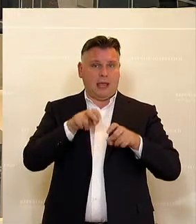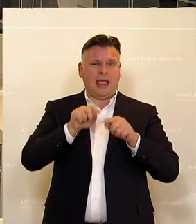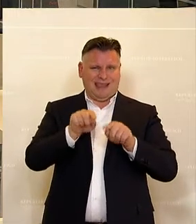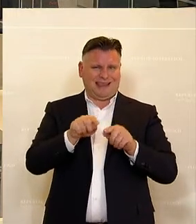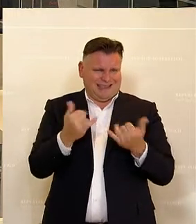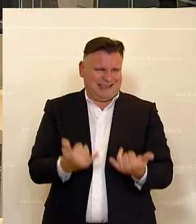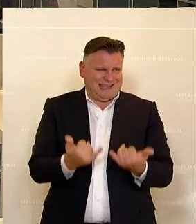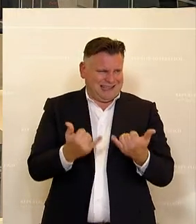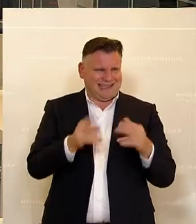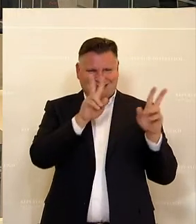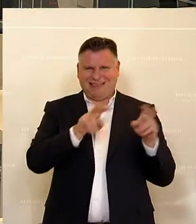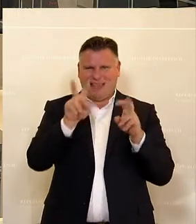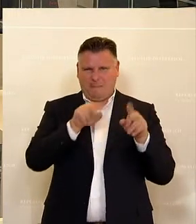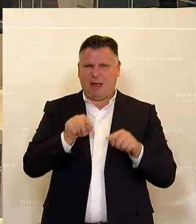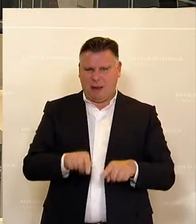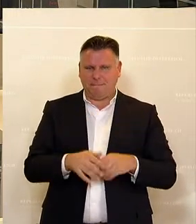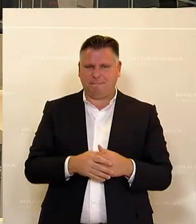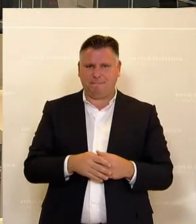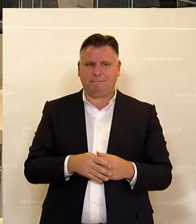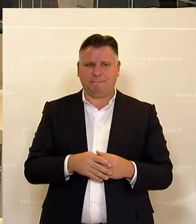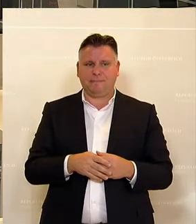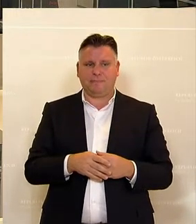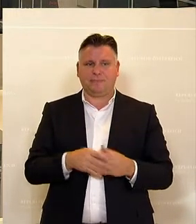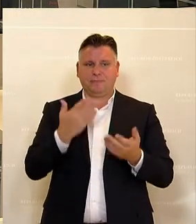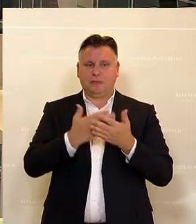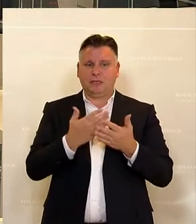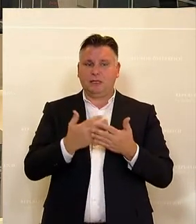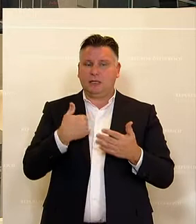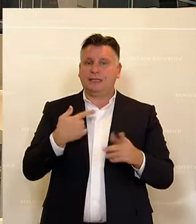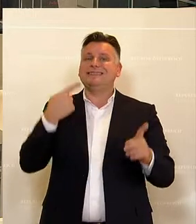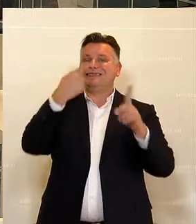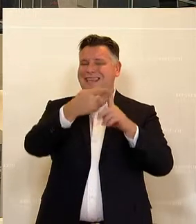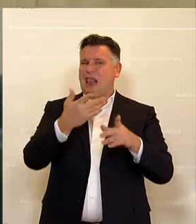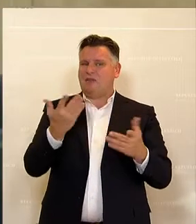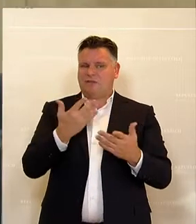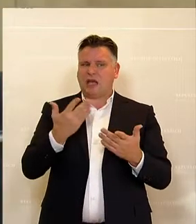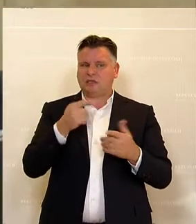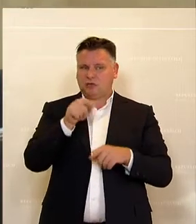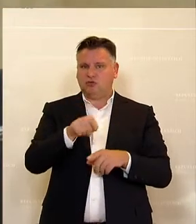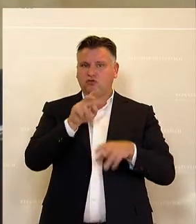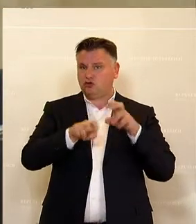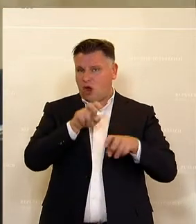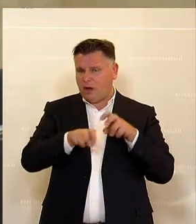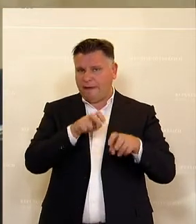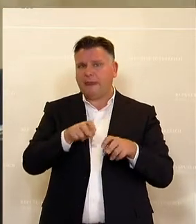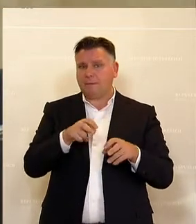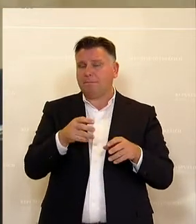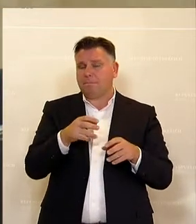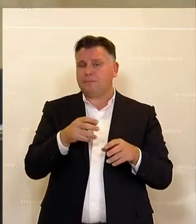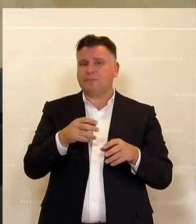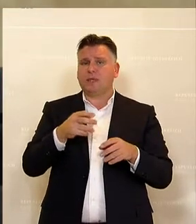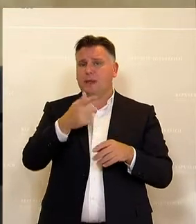dieser Tagesordnungspunkte stehen. Das Ziel, unser oberstes Ziel in der Pandemie war natürlich zuerst einmal